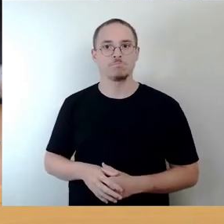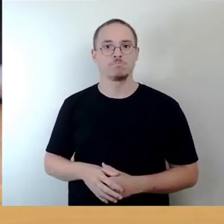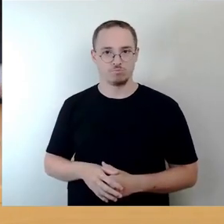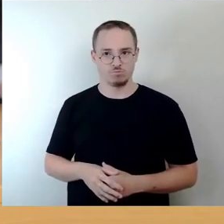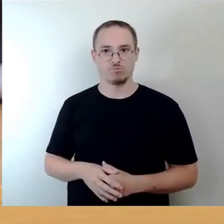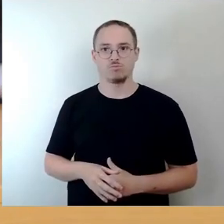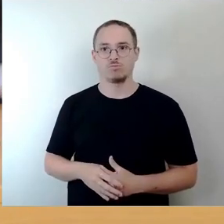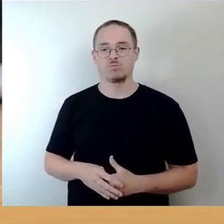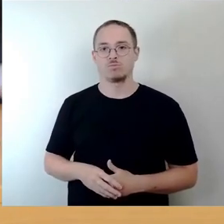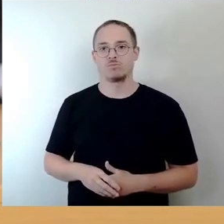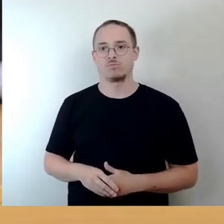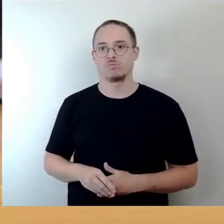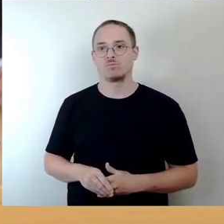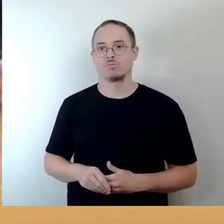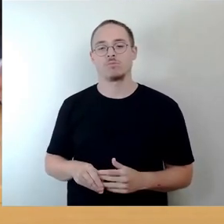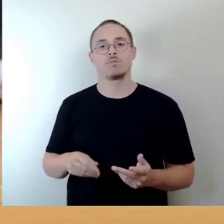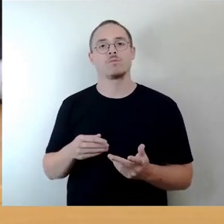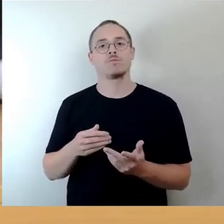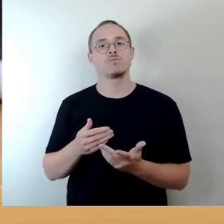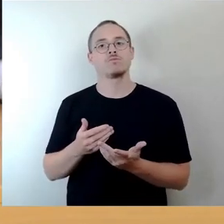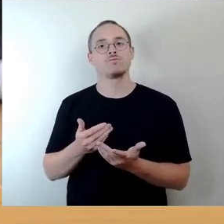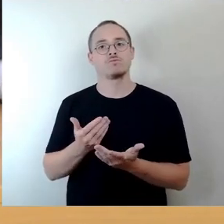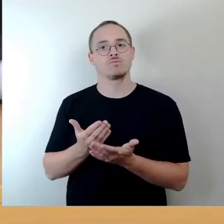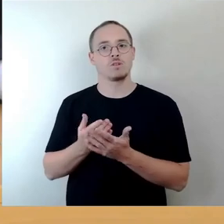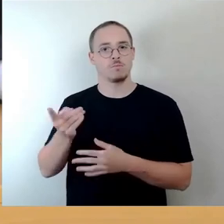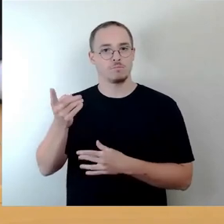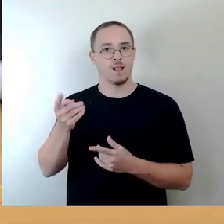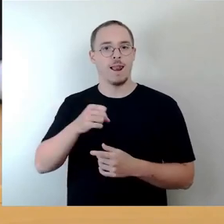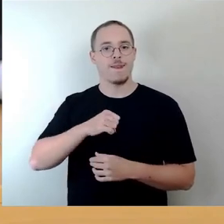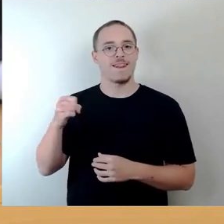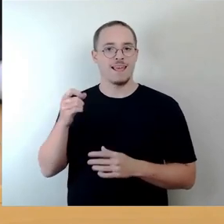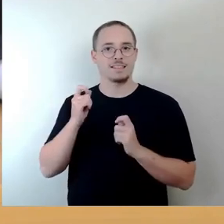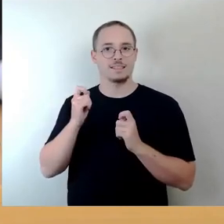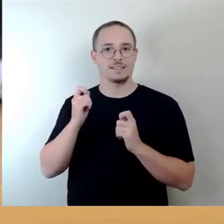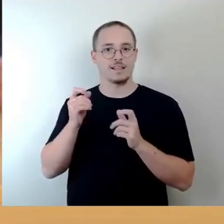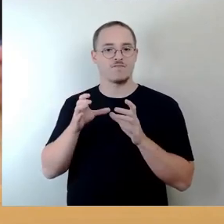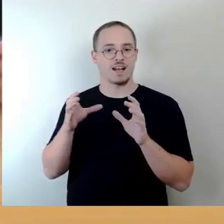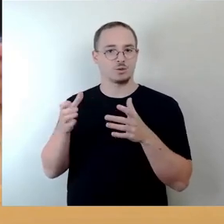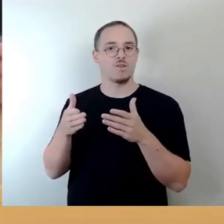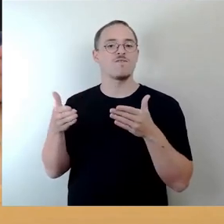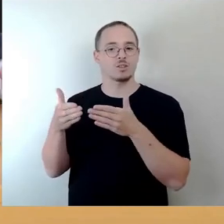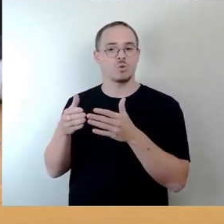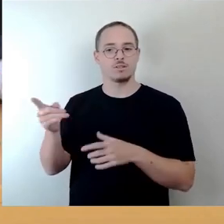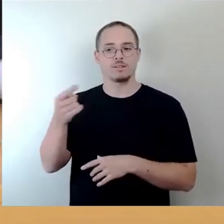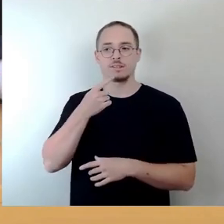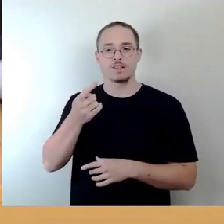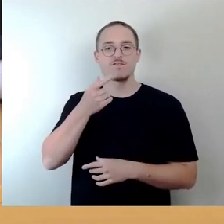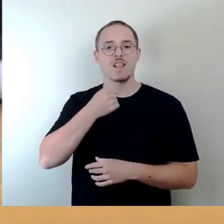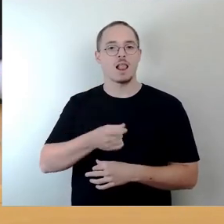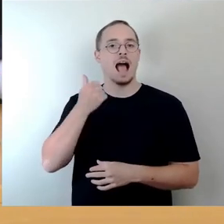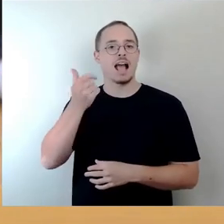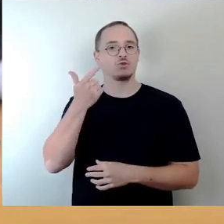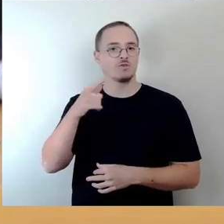von der Linksfraktion den erst 21 Uhr zu behandeln. Dann würde ich den Antrag